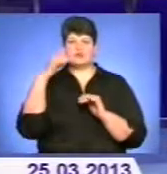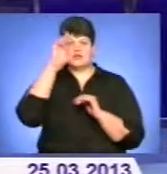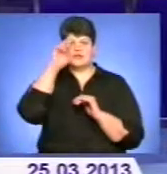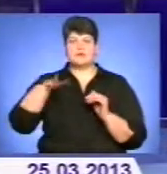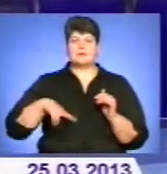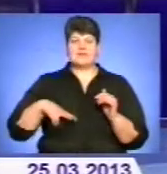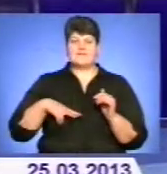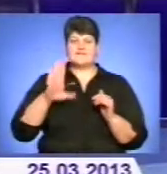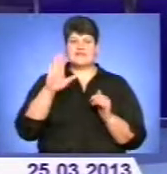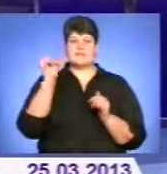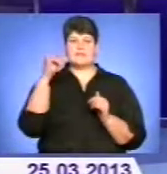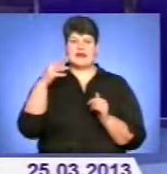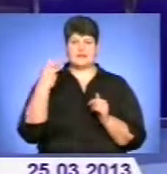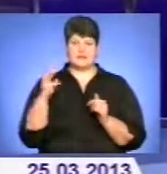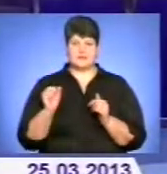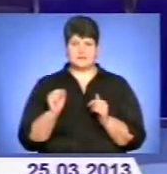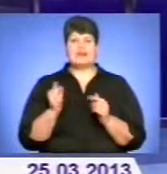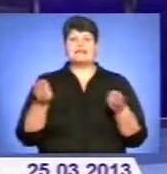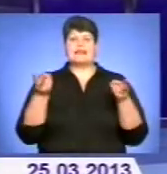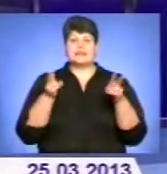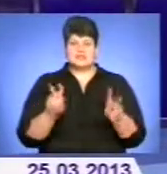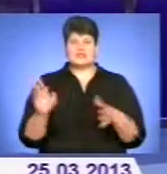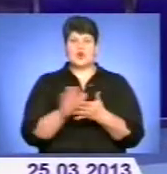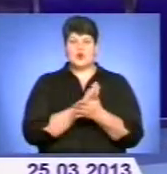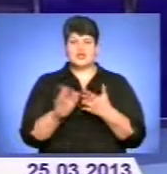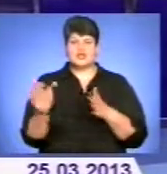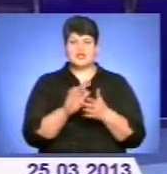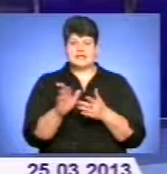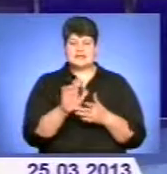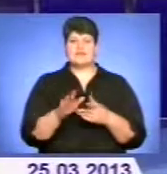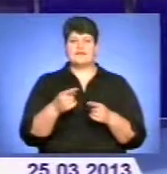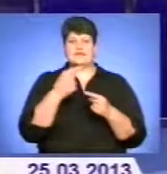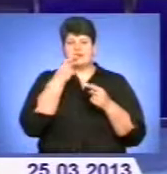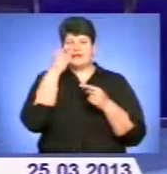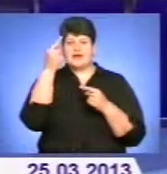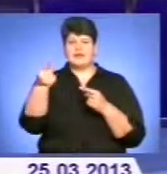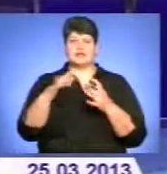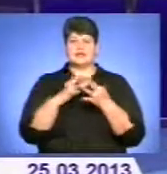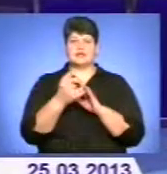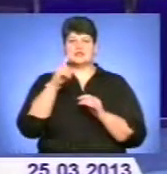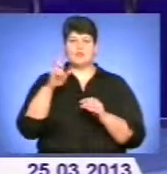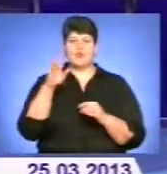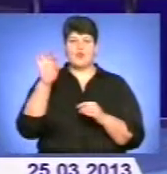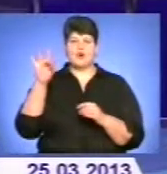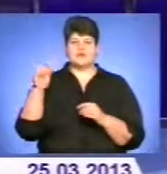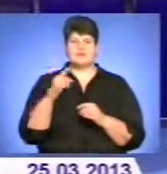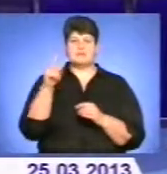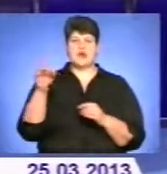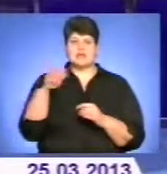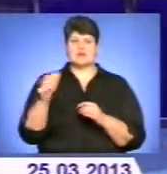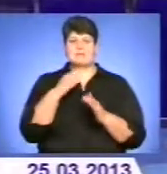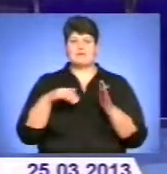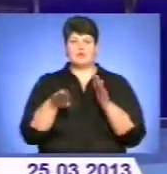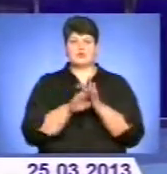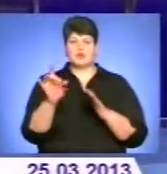адміністрації Василь Майка. Залишається розчистити проїзд лише до найвіддаленіших сіл Зборівського, Збораського та Підволочиського